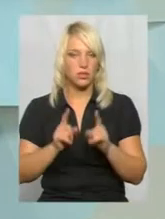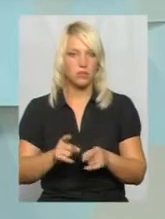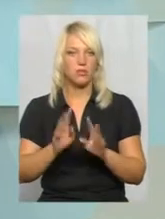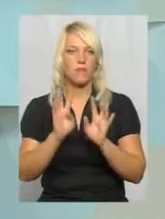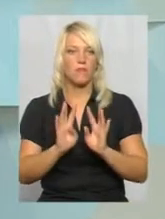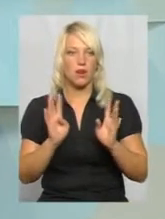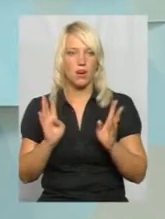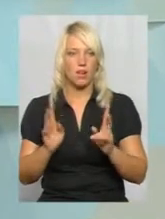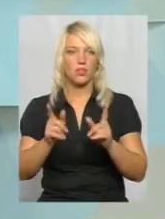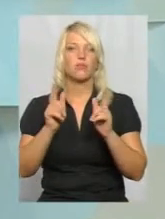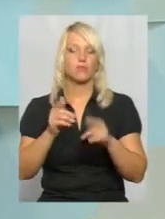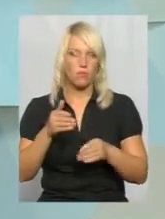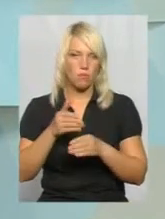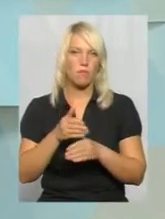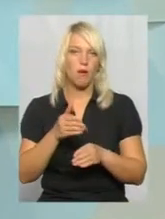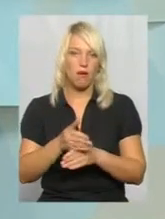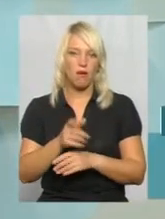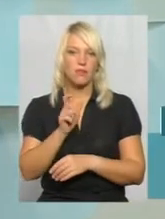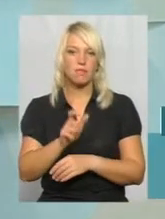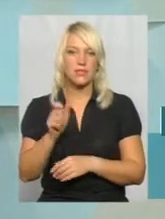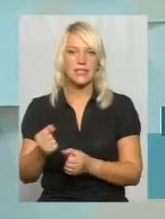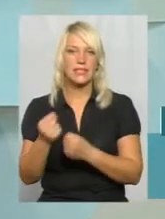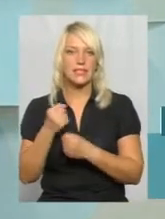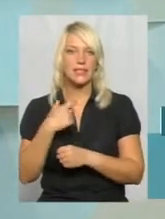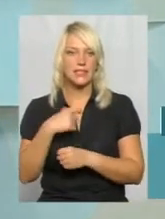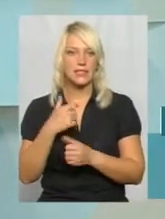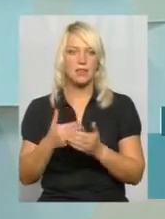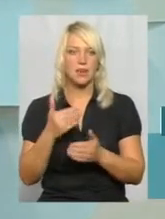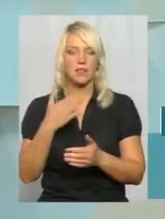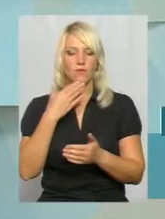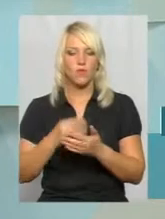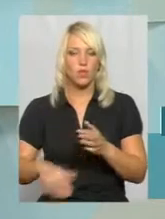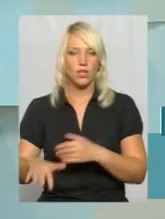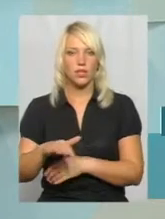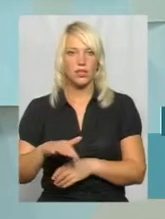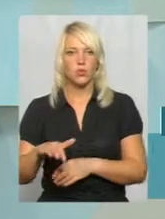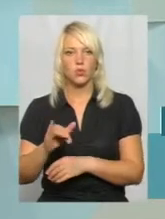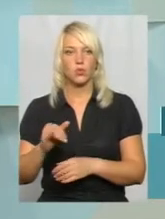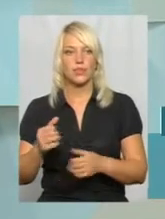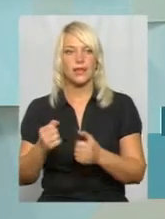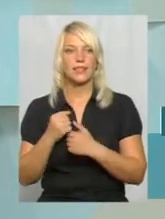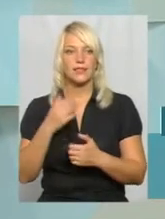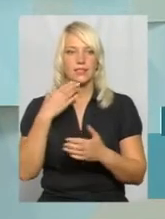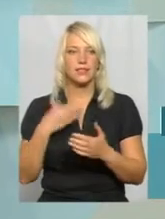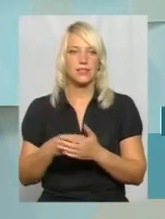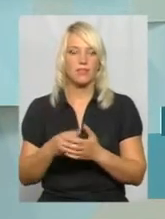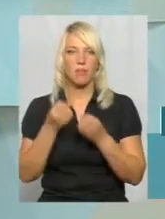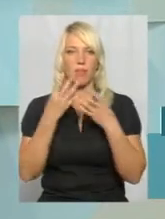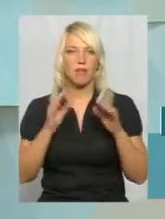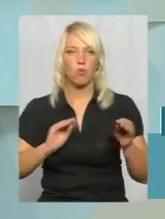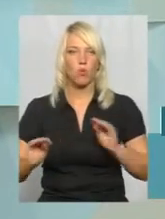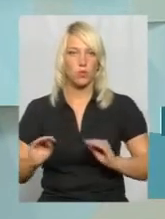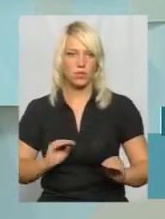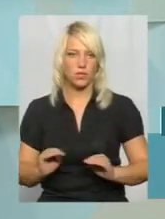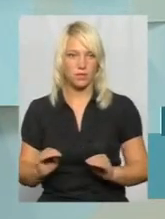допомагають, допомагають мешканцям захистити себе, захистити свою територію, захистити свій благоустрій